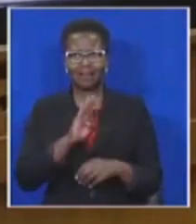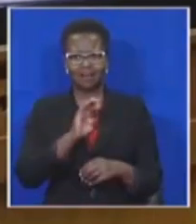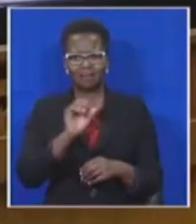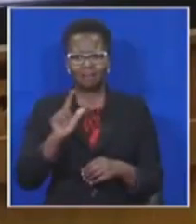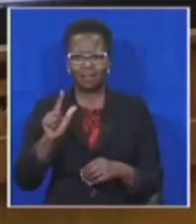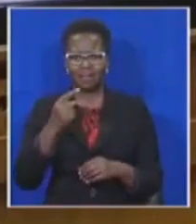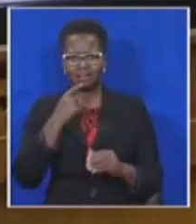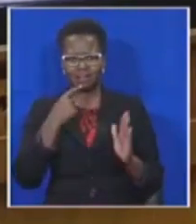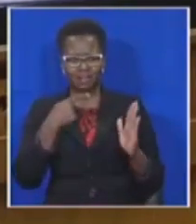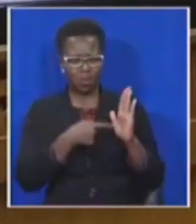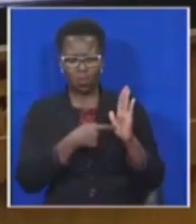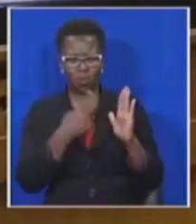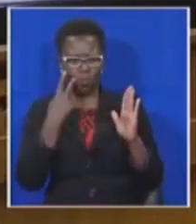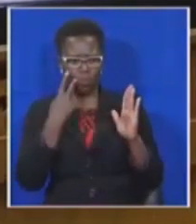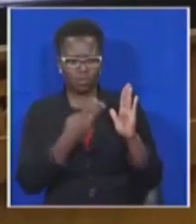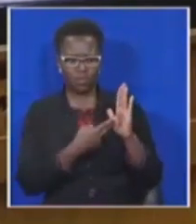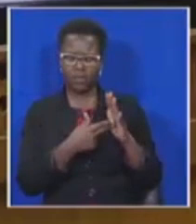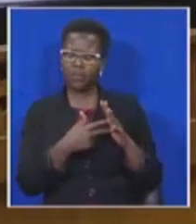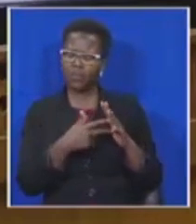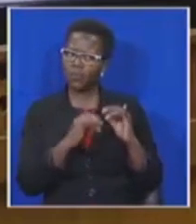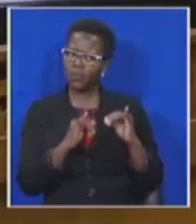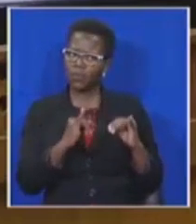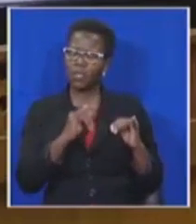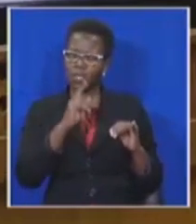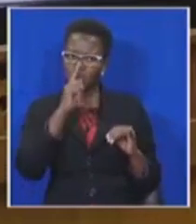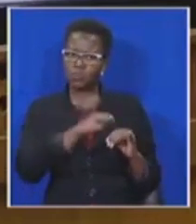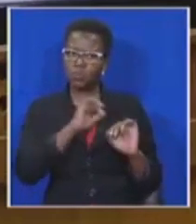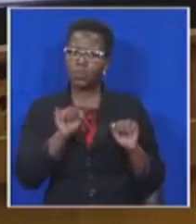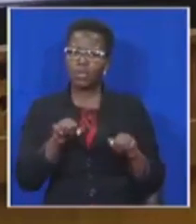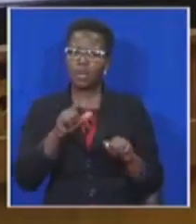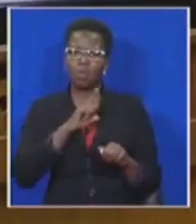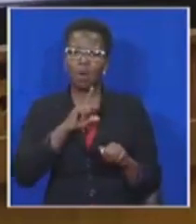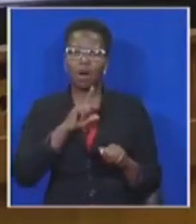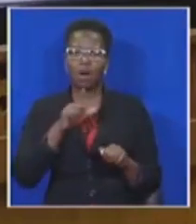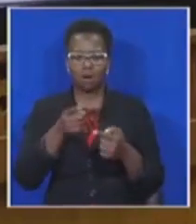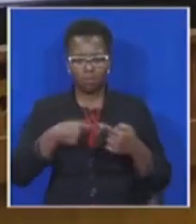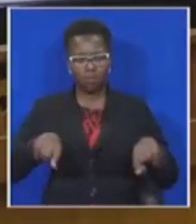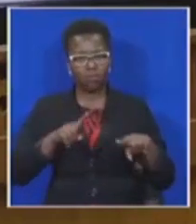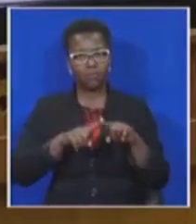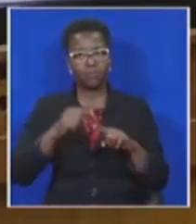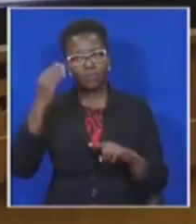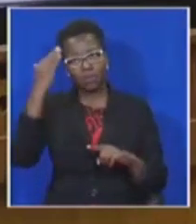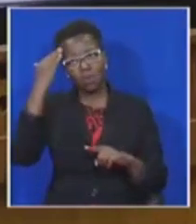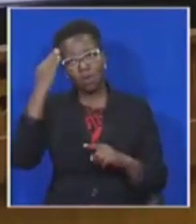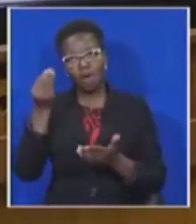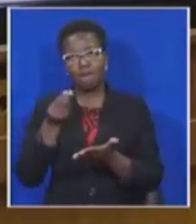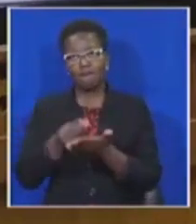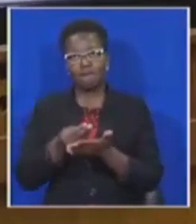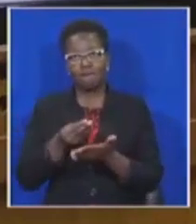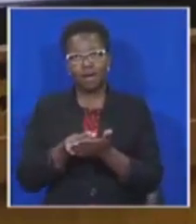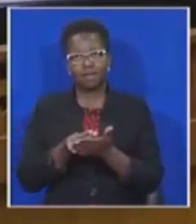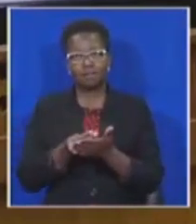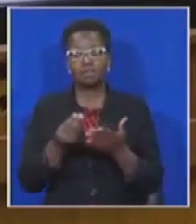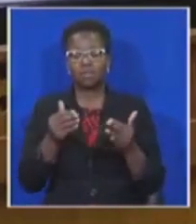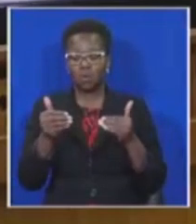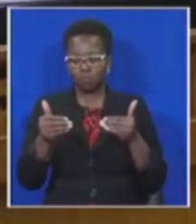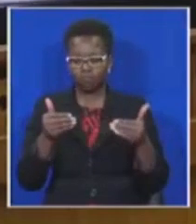Rechtsadministratiefonds voortaan bestuur sal worden oor die instemming met die wet, die likke raamwerk, hooplik selfs tot die tevredenheid van